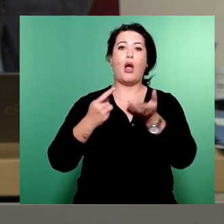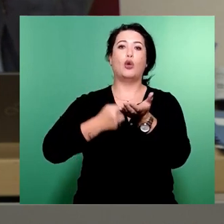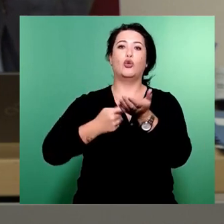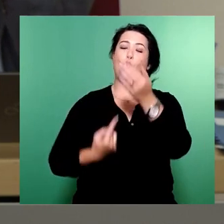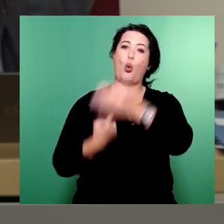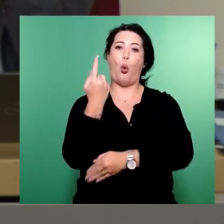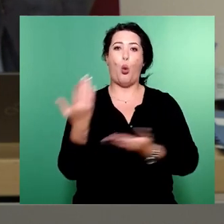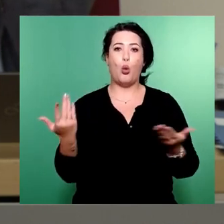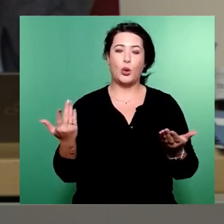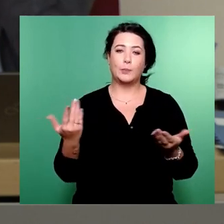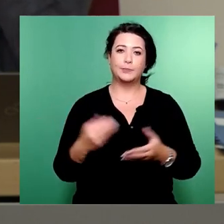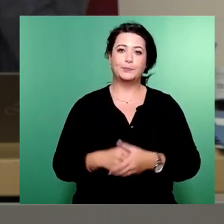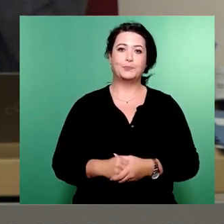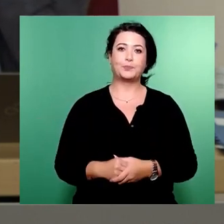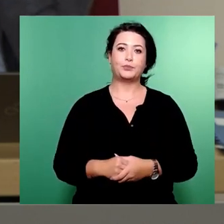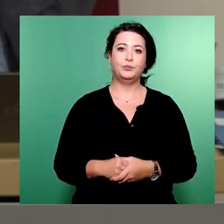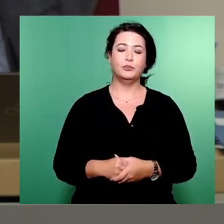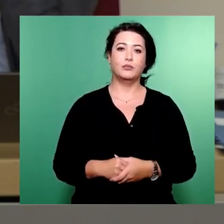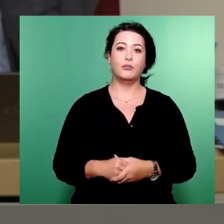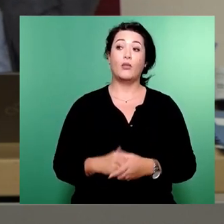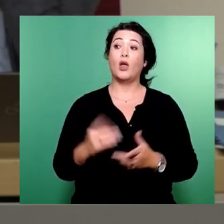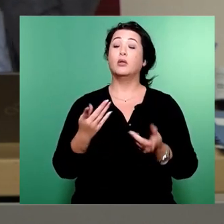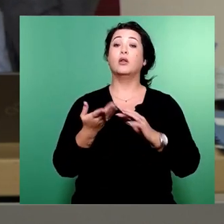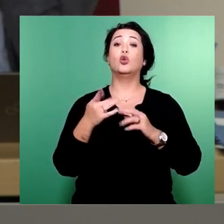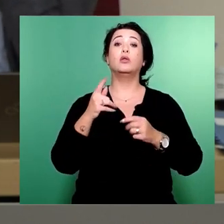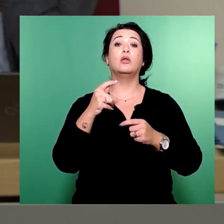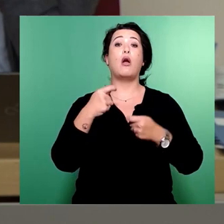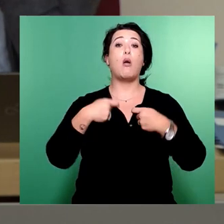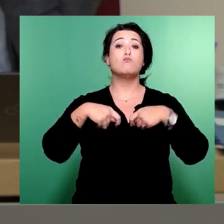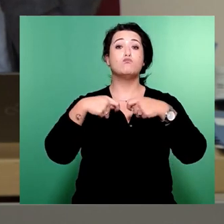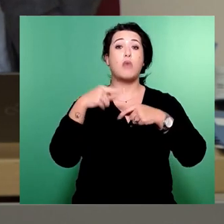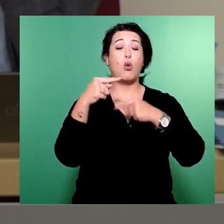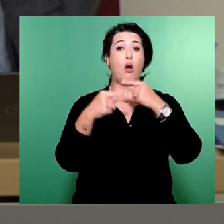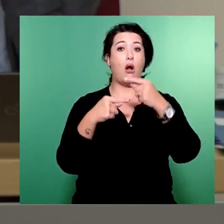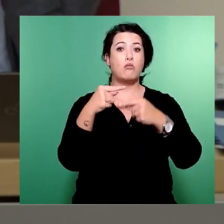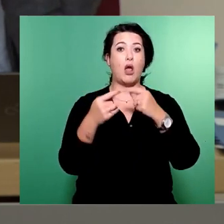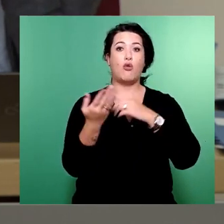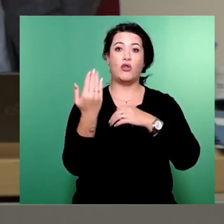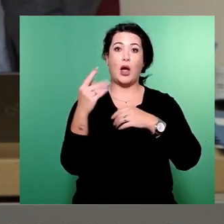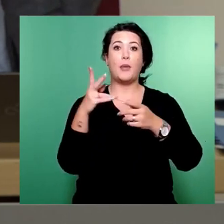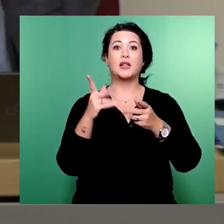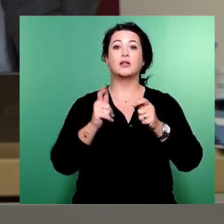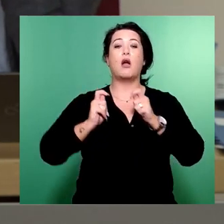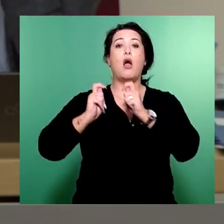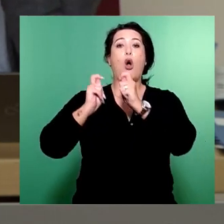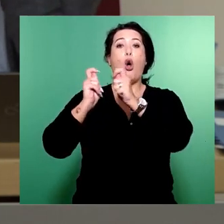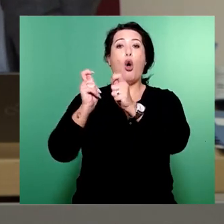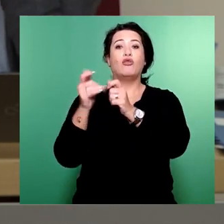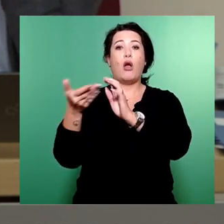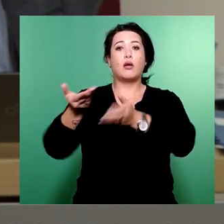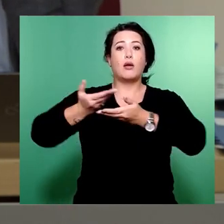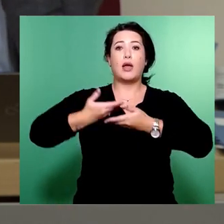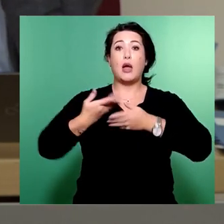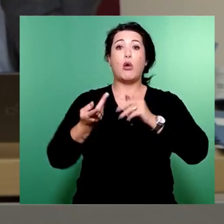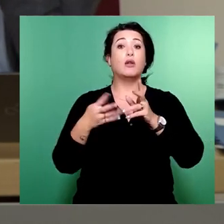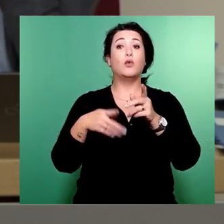sind. Der Bauablauf wurde seitens des Auftraggebers nicht geändert. Hinzugetreten sind